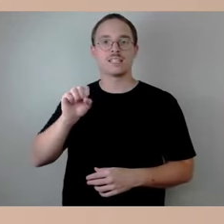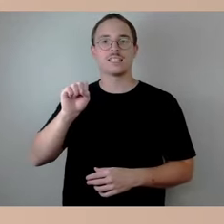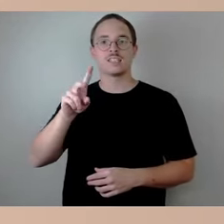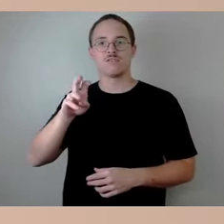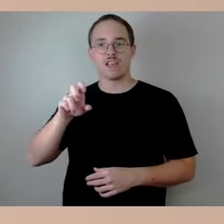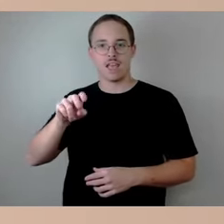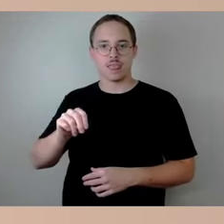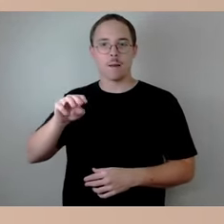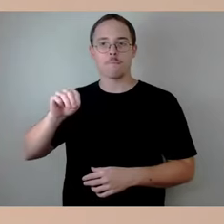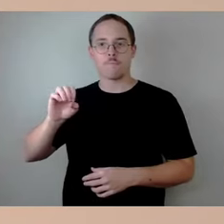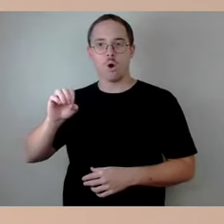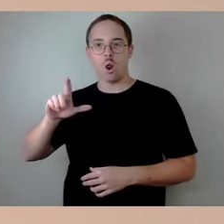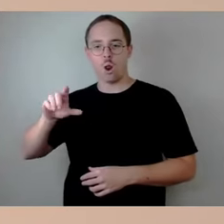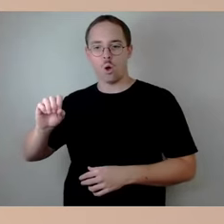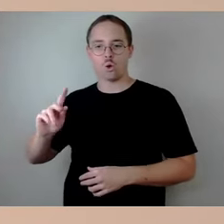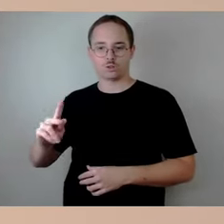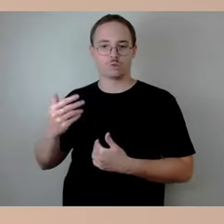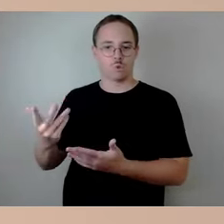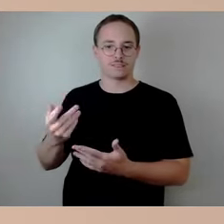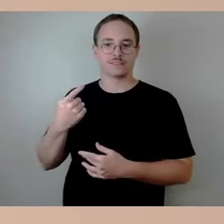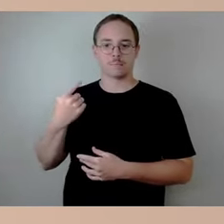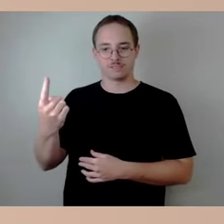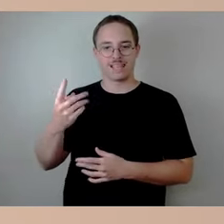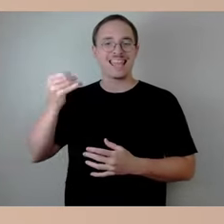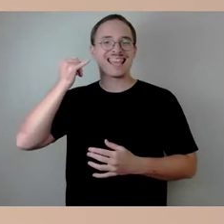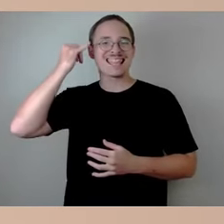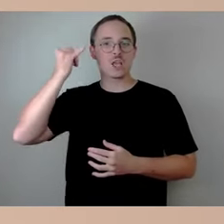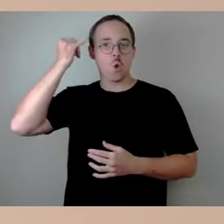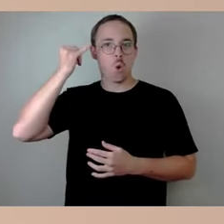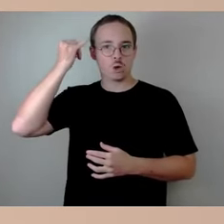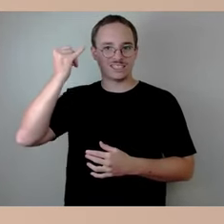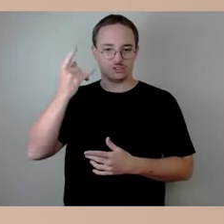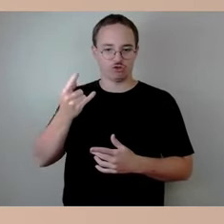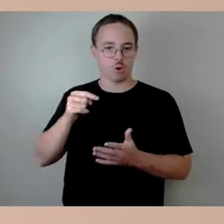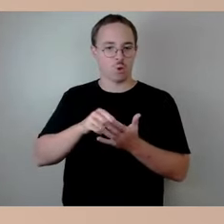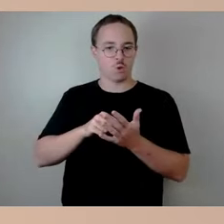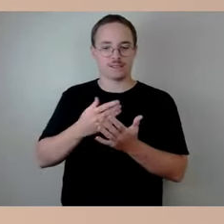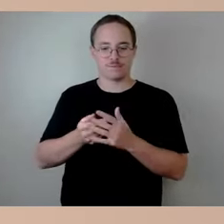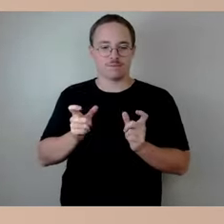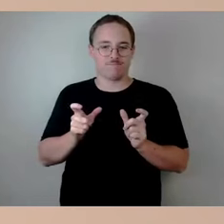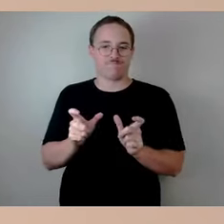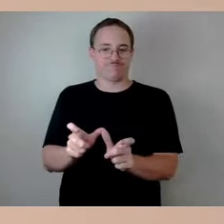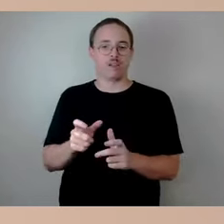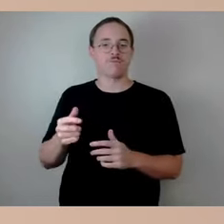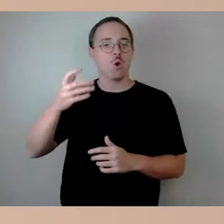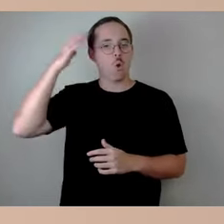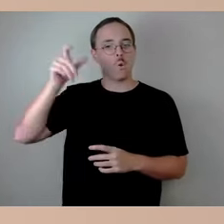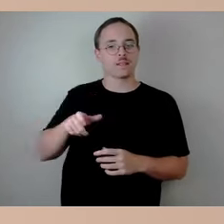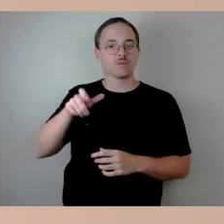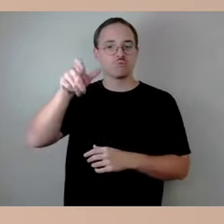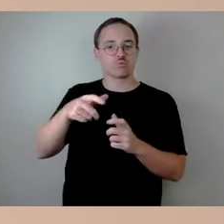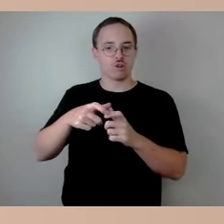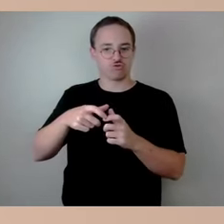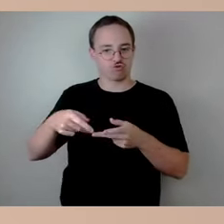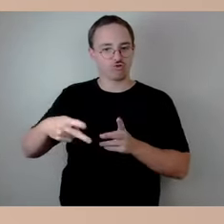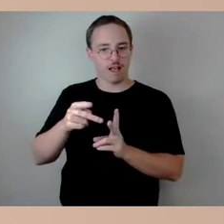gab. Deshalb, Herr Tastrow, wäre ich mir ganz vorsichtig, er am Glashaus sitzt. Wir haben jetzt endlich Baurecht für die Königsbrücker Straße